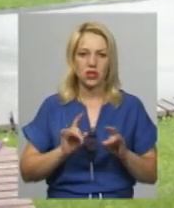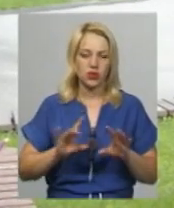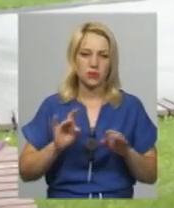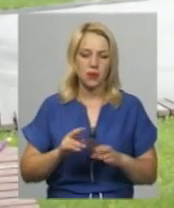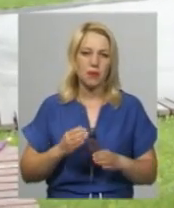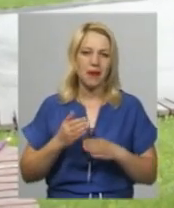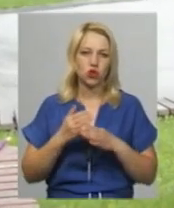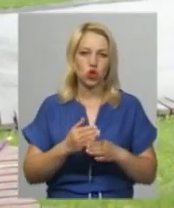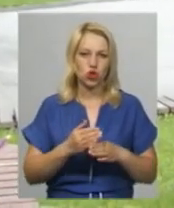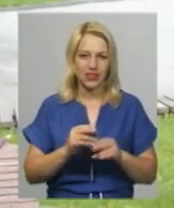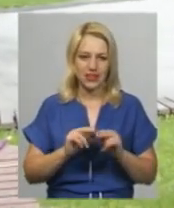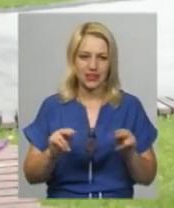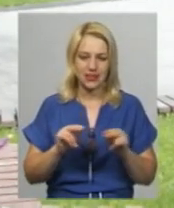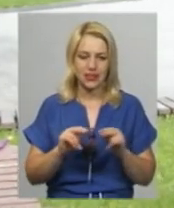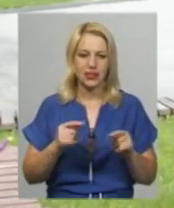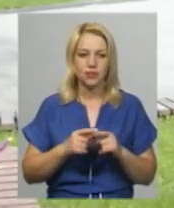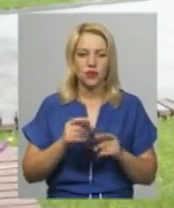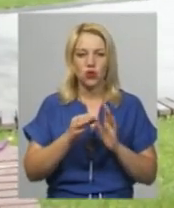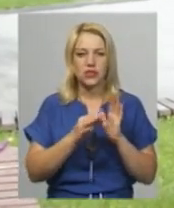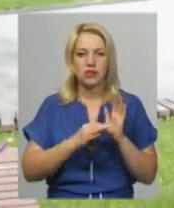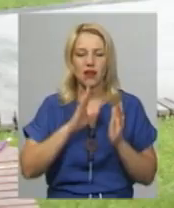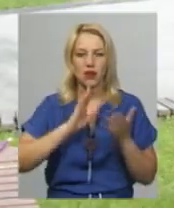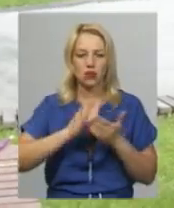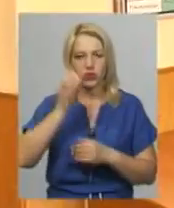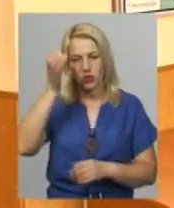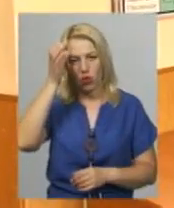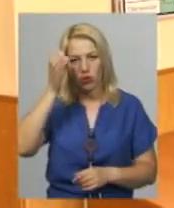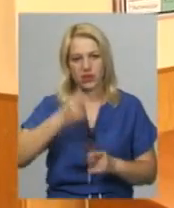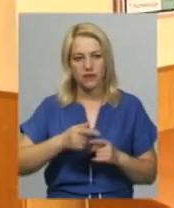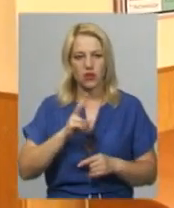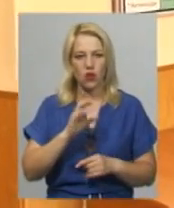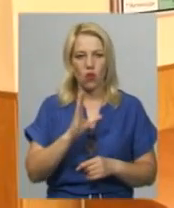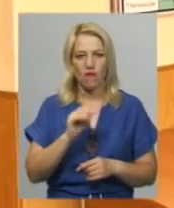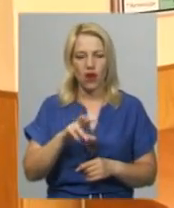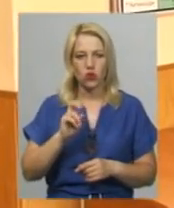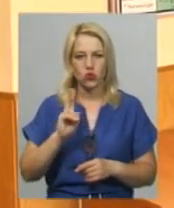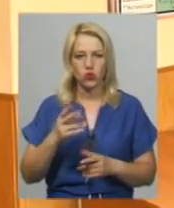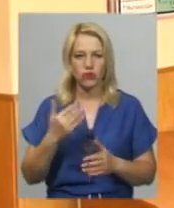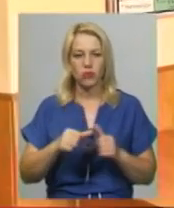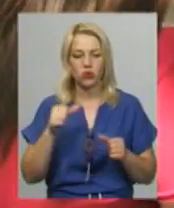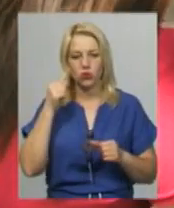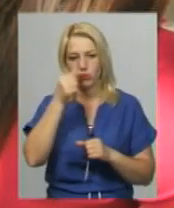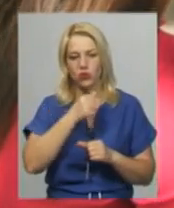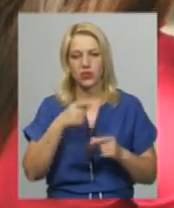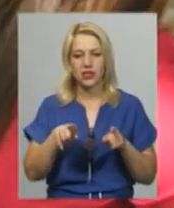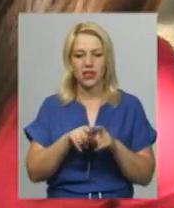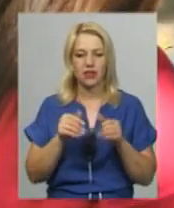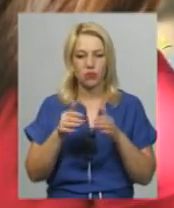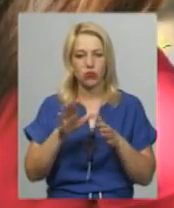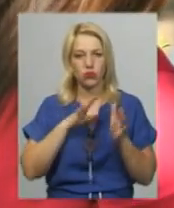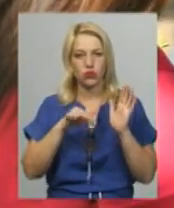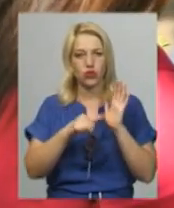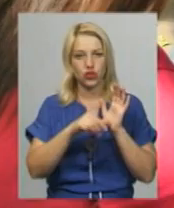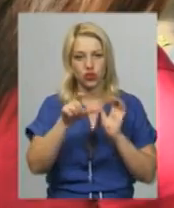Фінницького оригінального центру, учнення якості освіти Іріна Ковальчук. За її словами, минулого року такі випускники було шестеро.